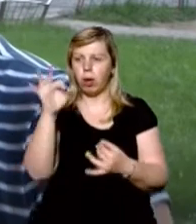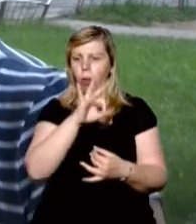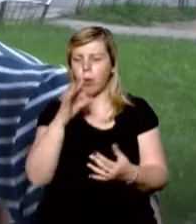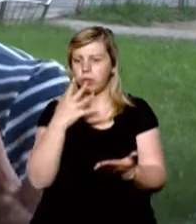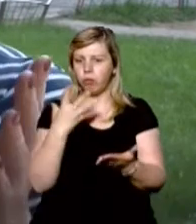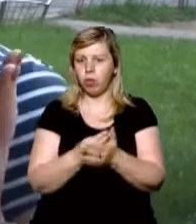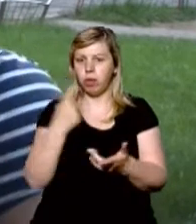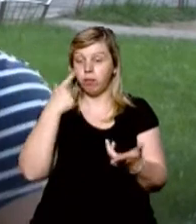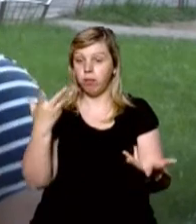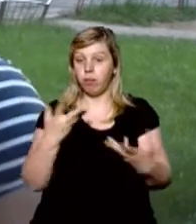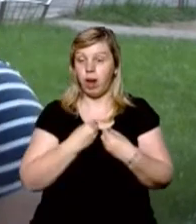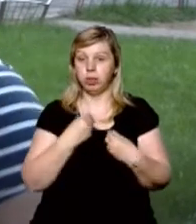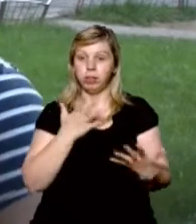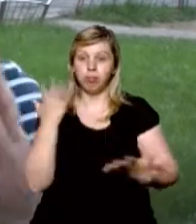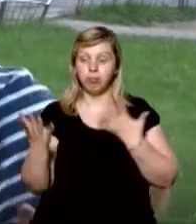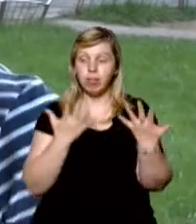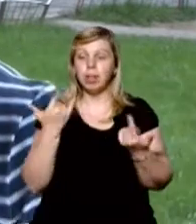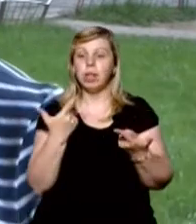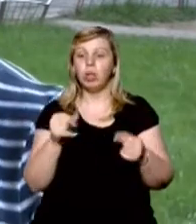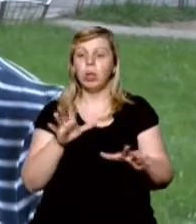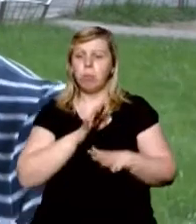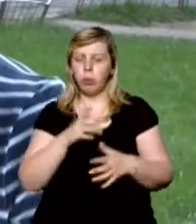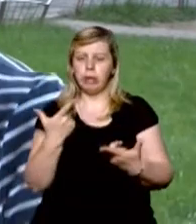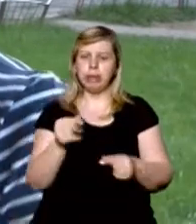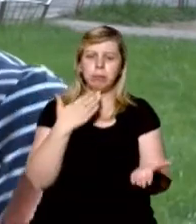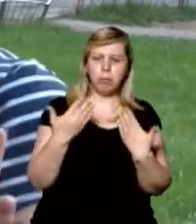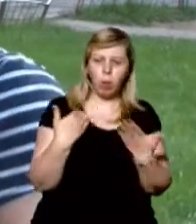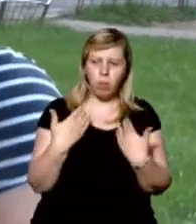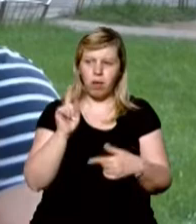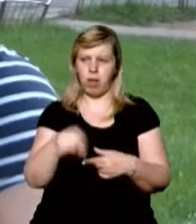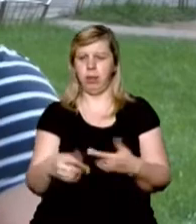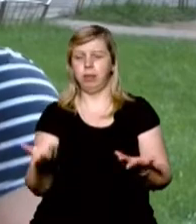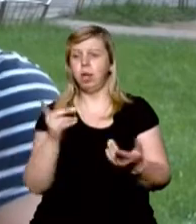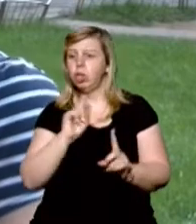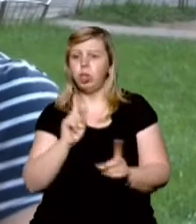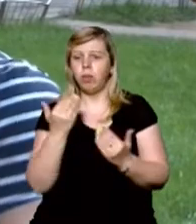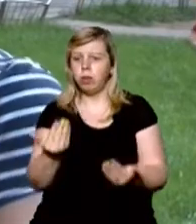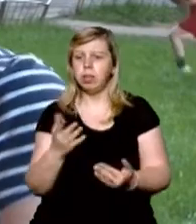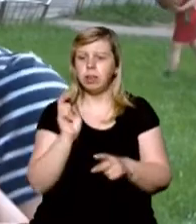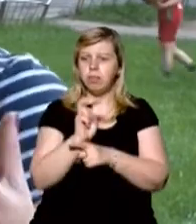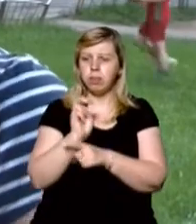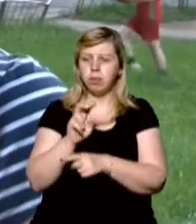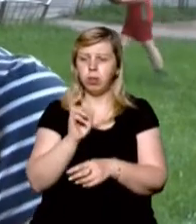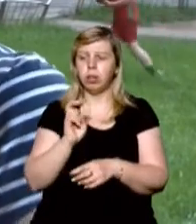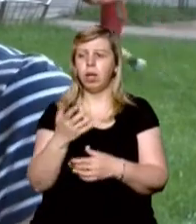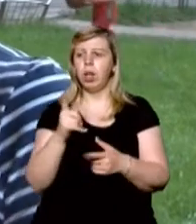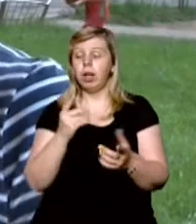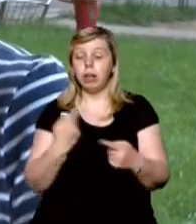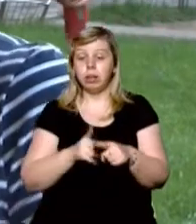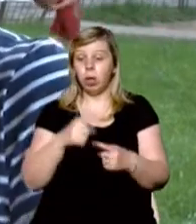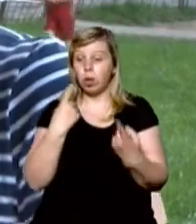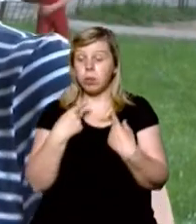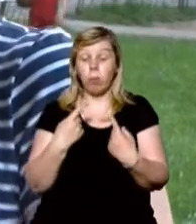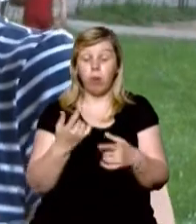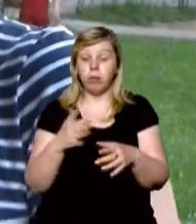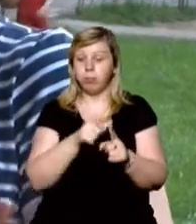свої враження, де вони сьогодні були, з ким вони спілкувалися, що вони відвідували. Ці розмови